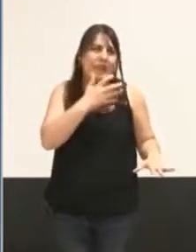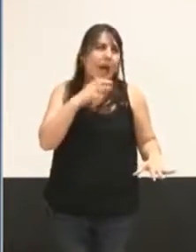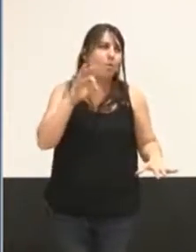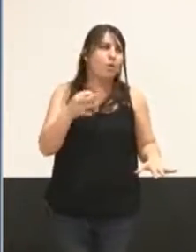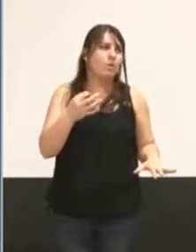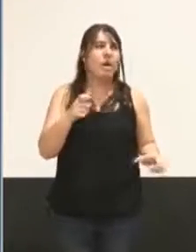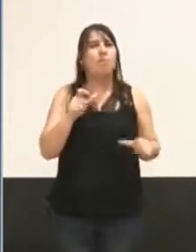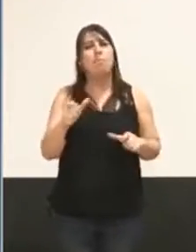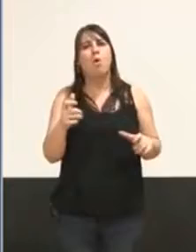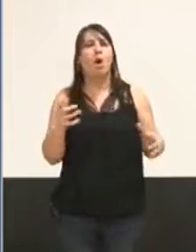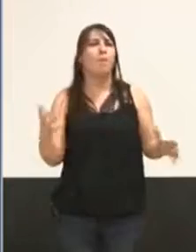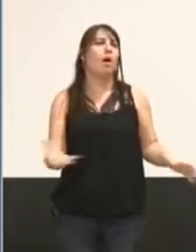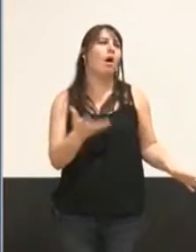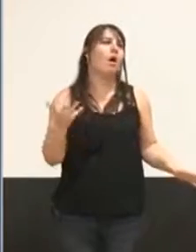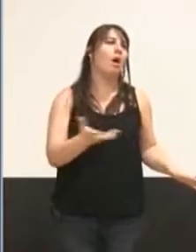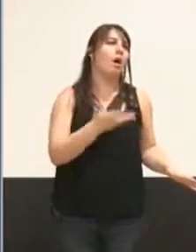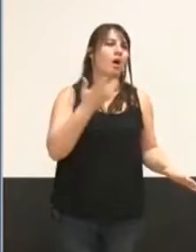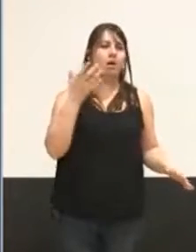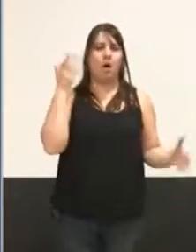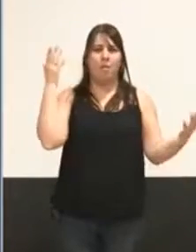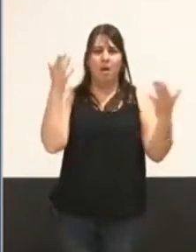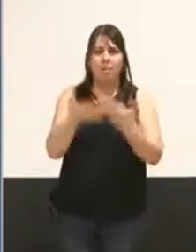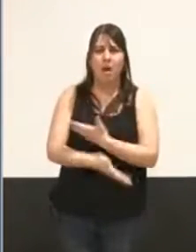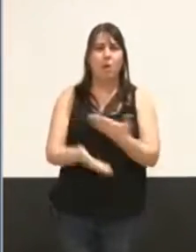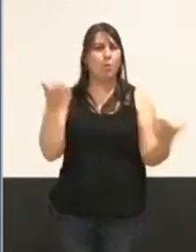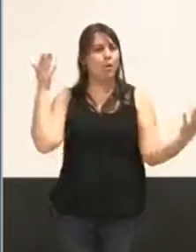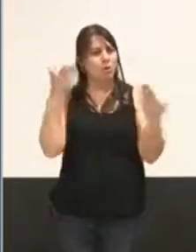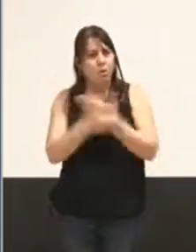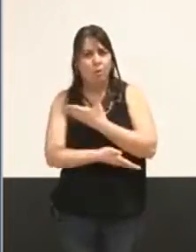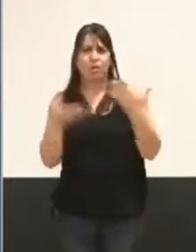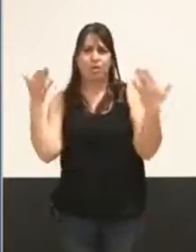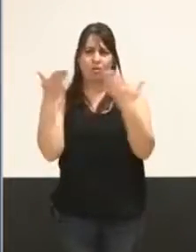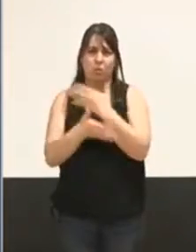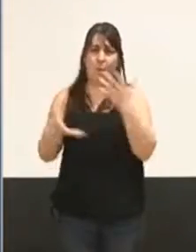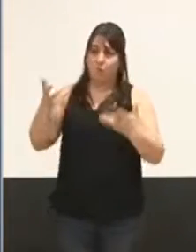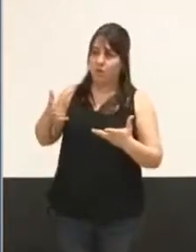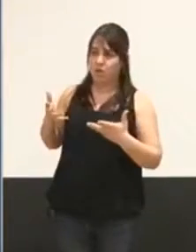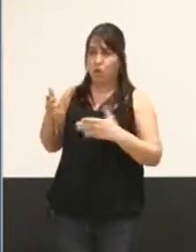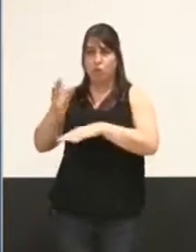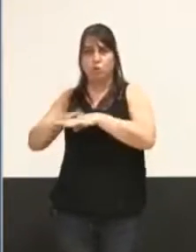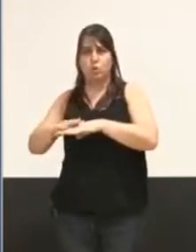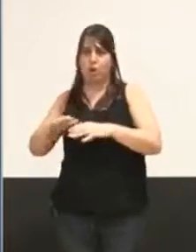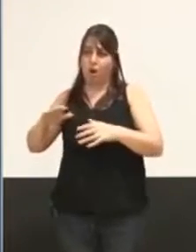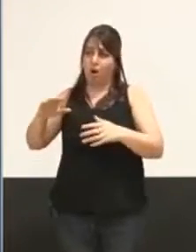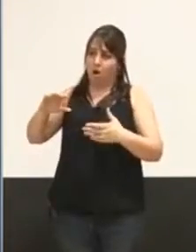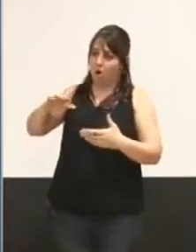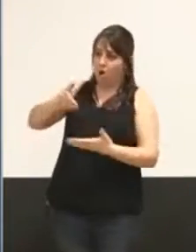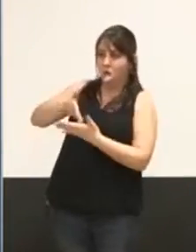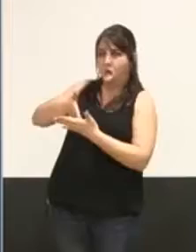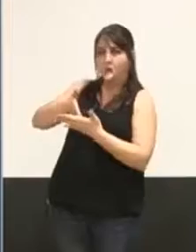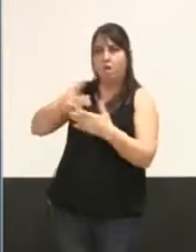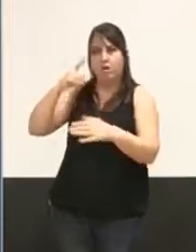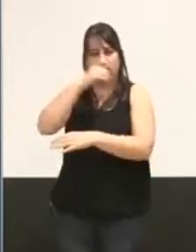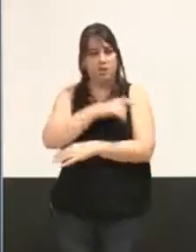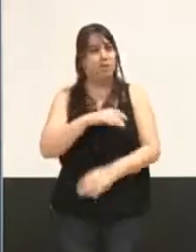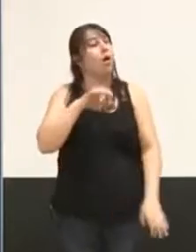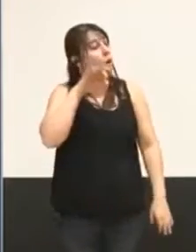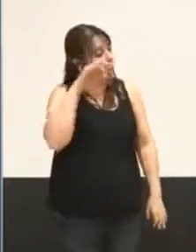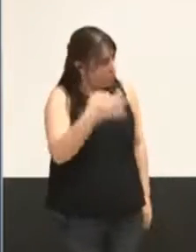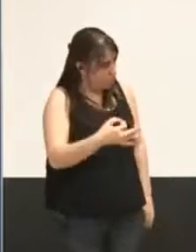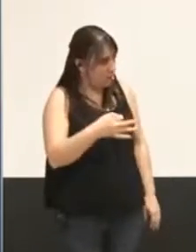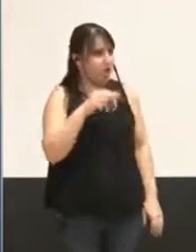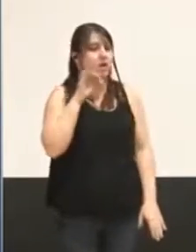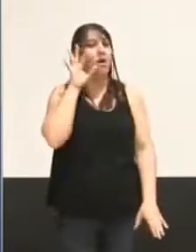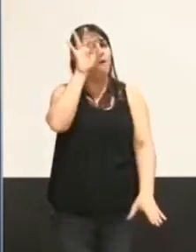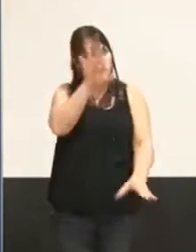termes emphatiques, mais des incompréhensions qui auraient pu devenir compliquées à gérer. Alors oui, nous voterons cette